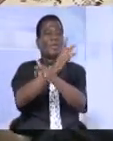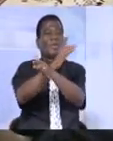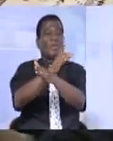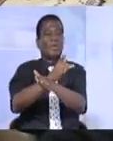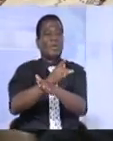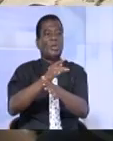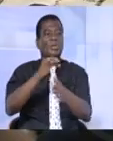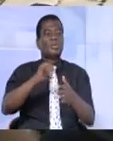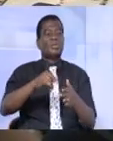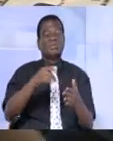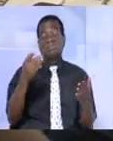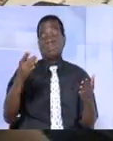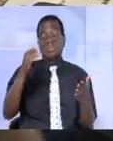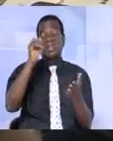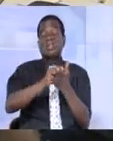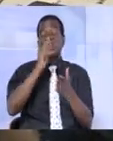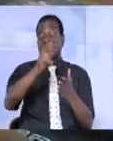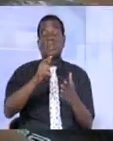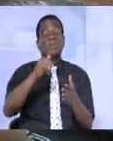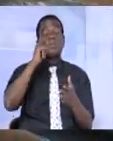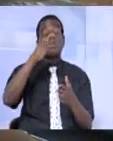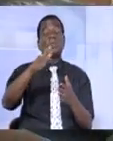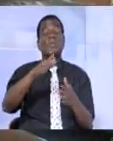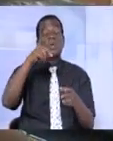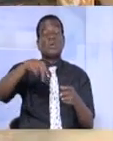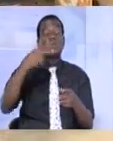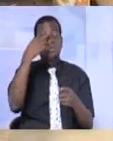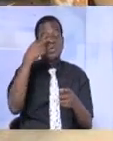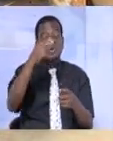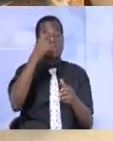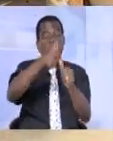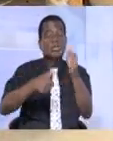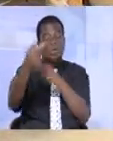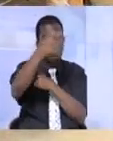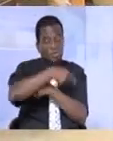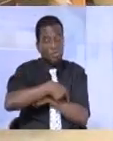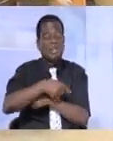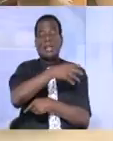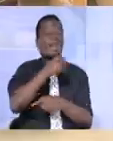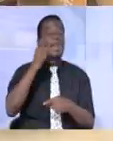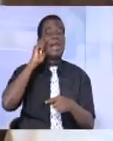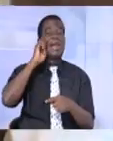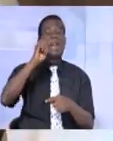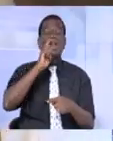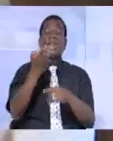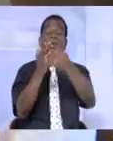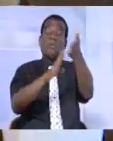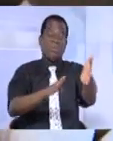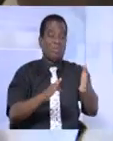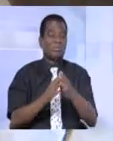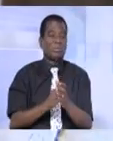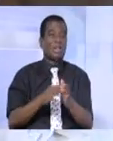C'est quelqu'un que je vois pratiquement chaque jour. Je ne pouvais pas tenir. Les élèves, eux, bien qu'informés du drame causé par les